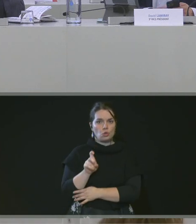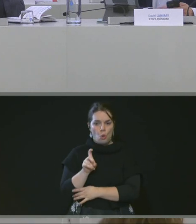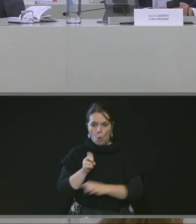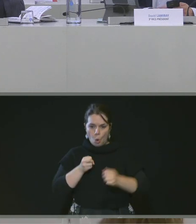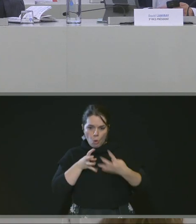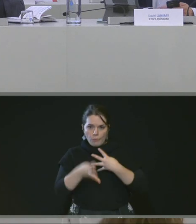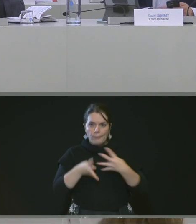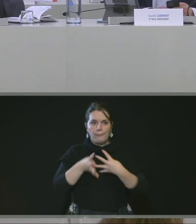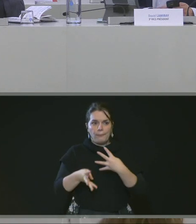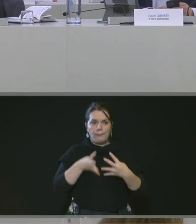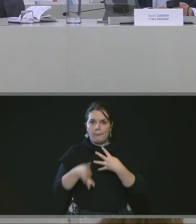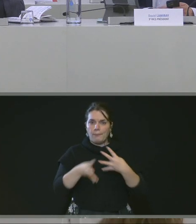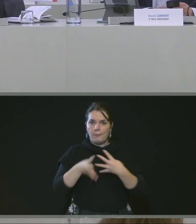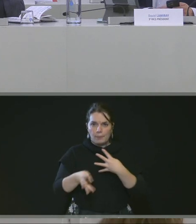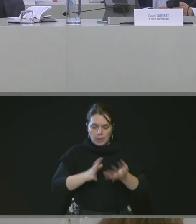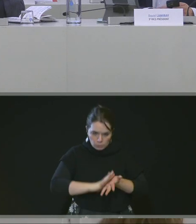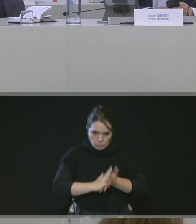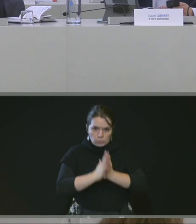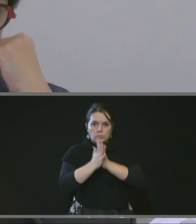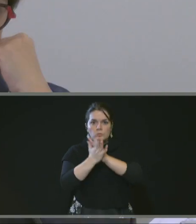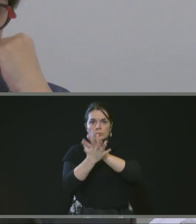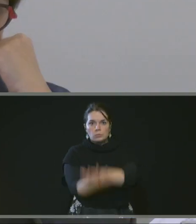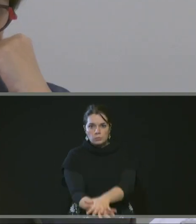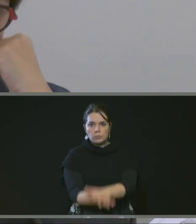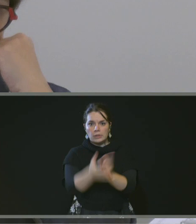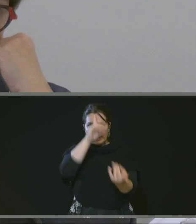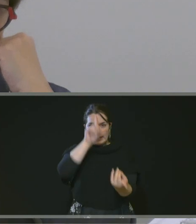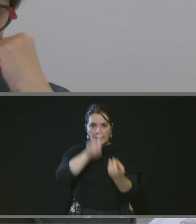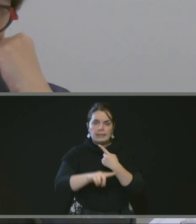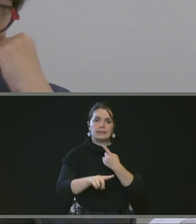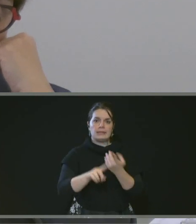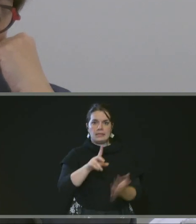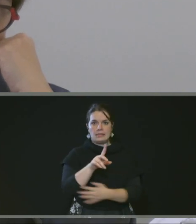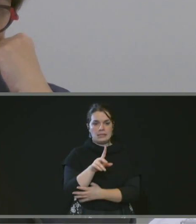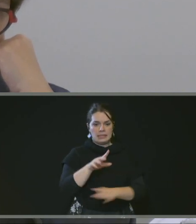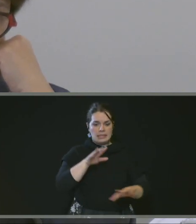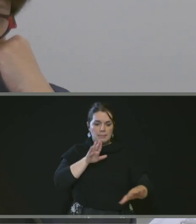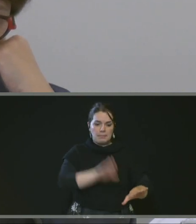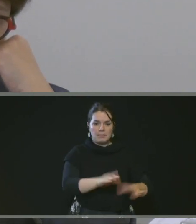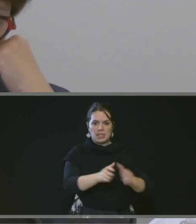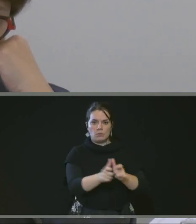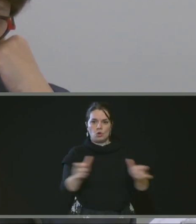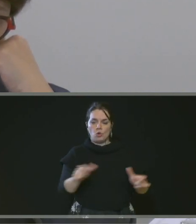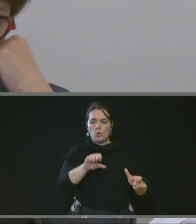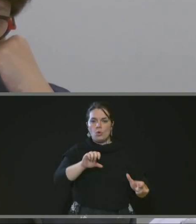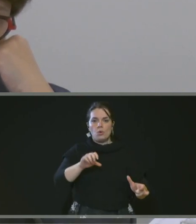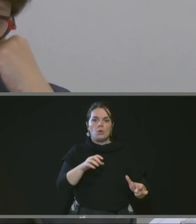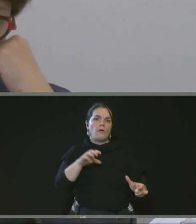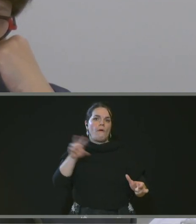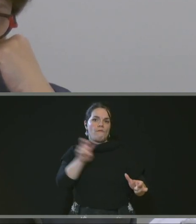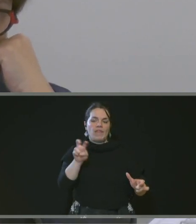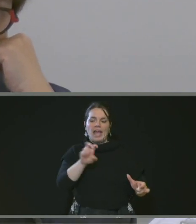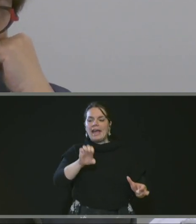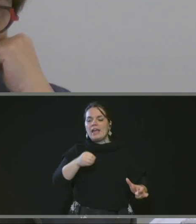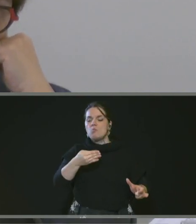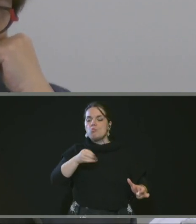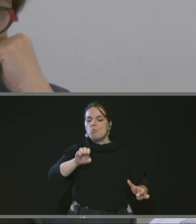gestion concernant le bon fonctionnement de la station d'épuration émeraude. Dans ce cadre-là,